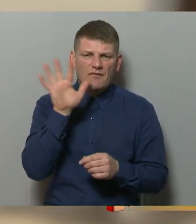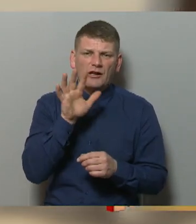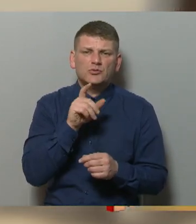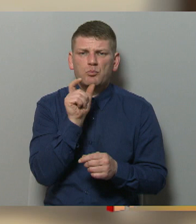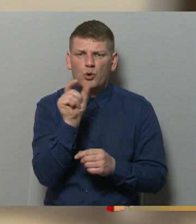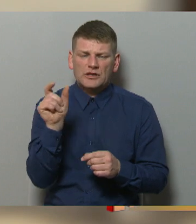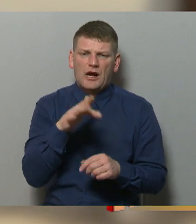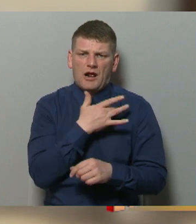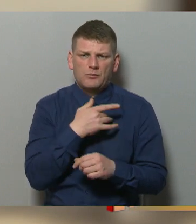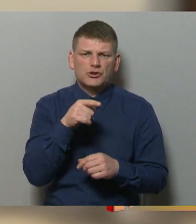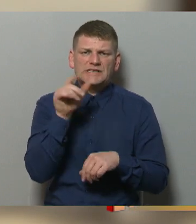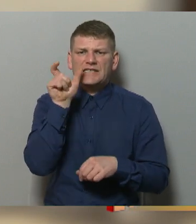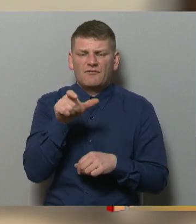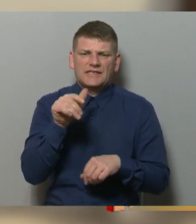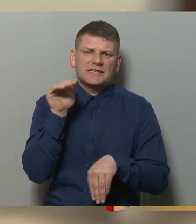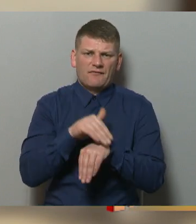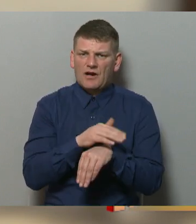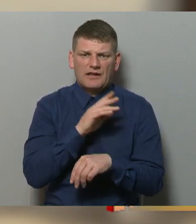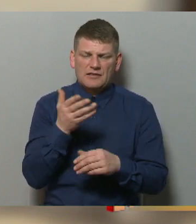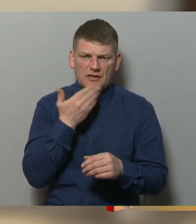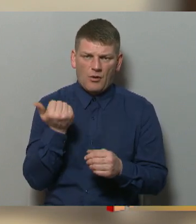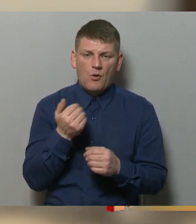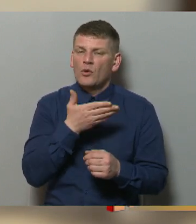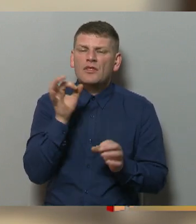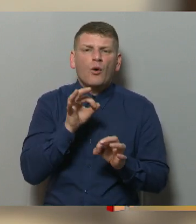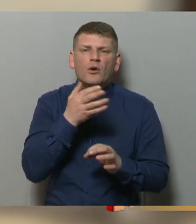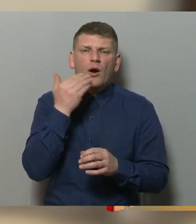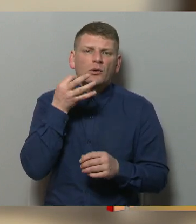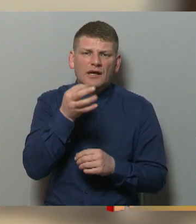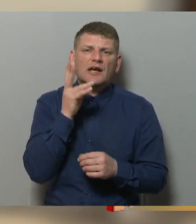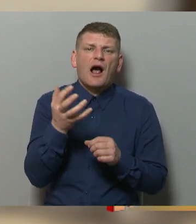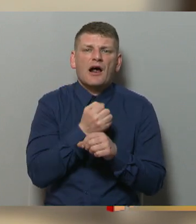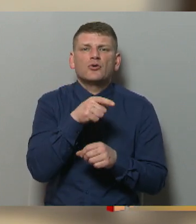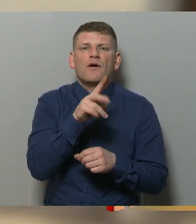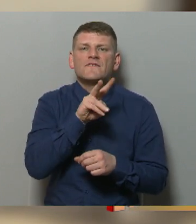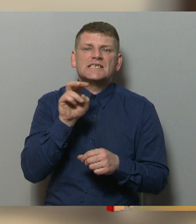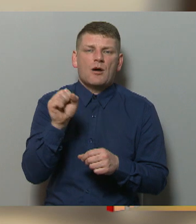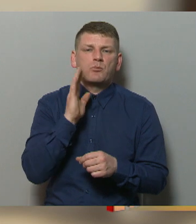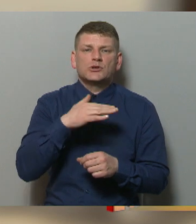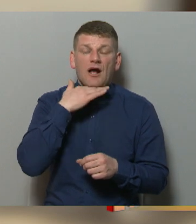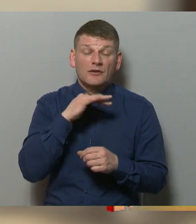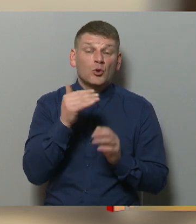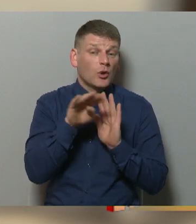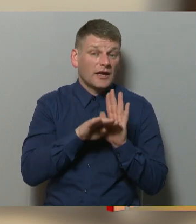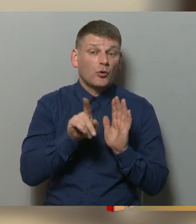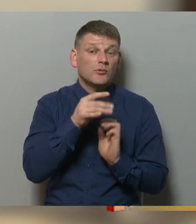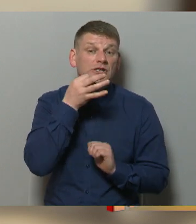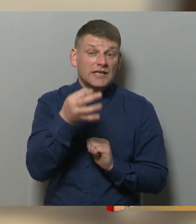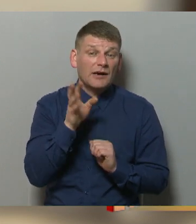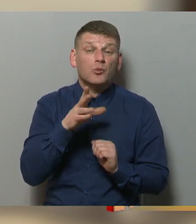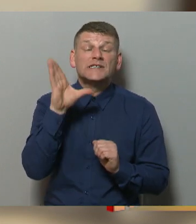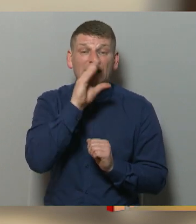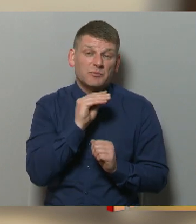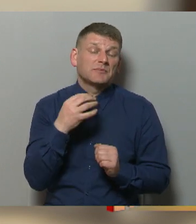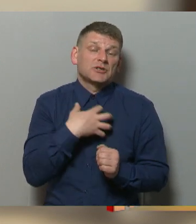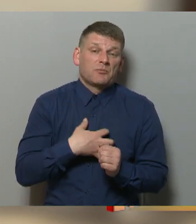cilvēcīgais faktors šeit vispār neeksistē. Un nekur nav teikts, ka ar to vēj sā būs gana, jo noteikumos ir teikts, ka iespējams būs